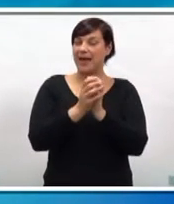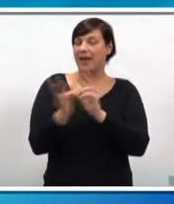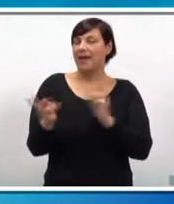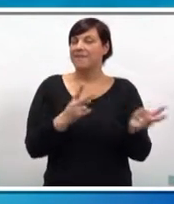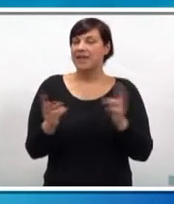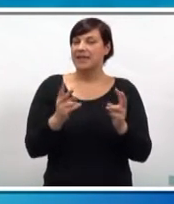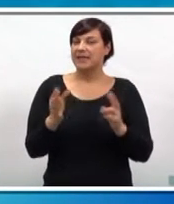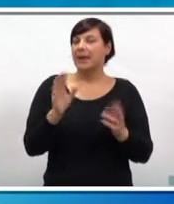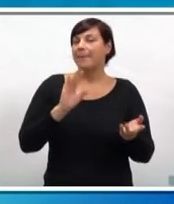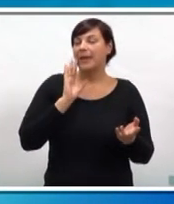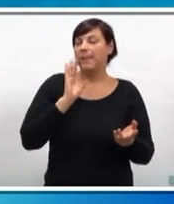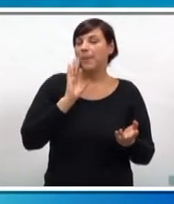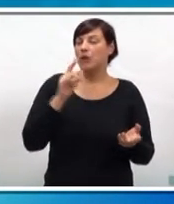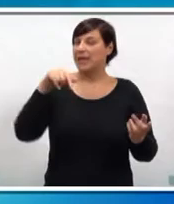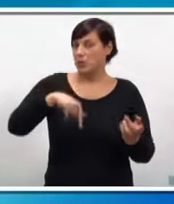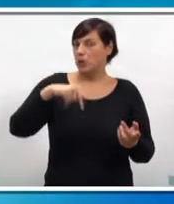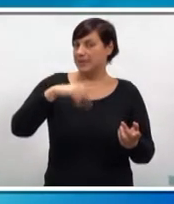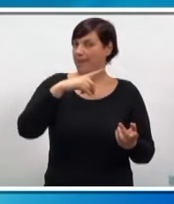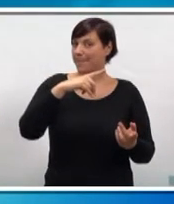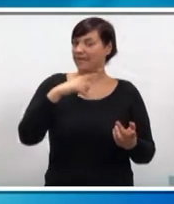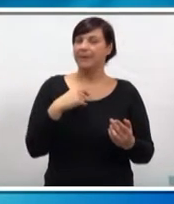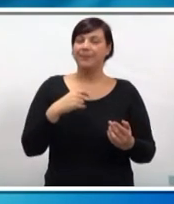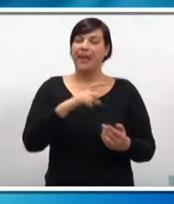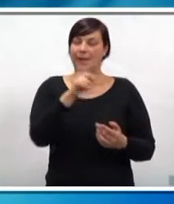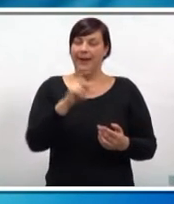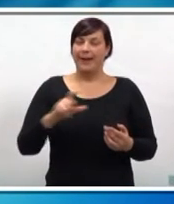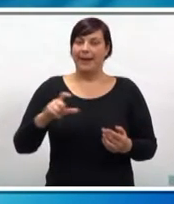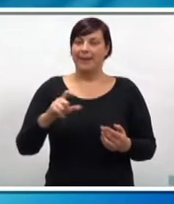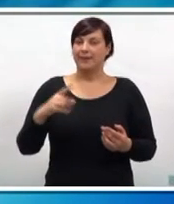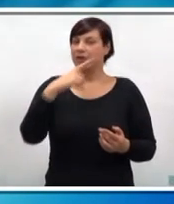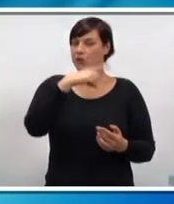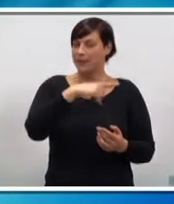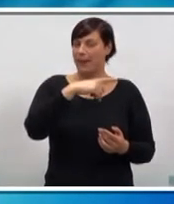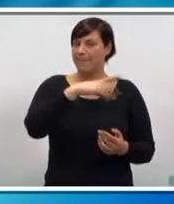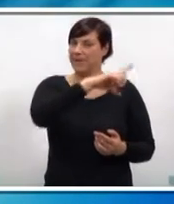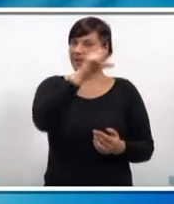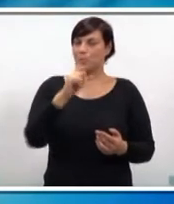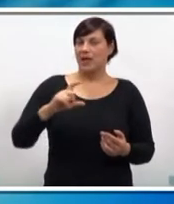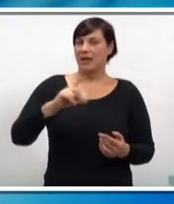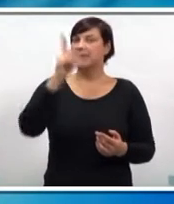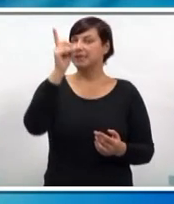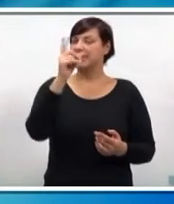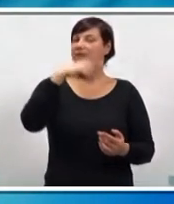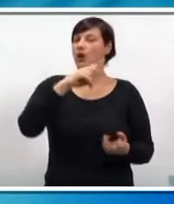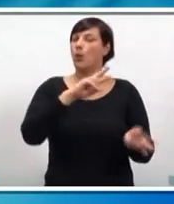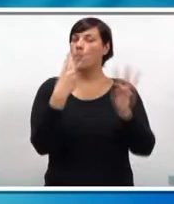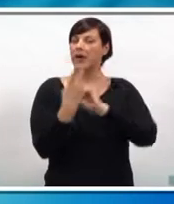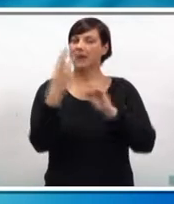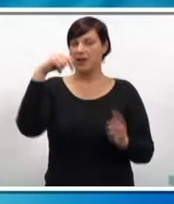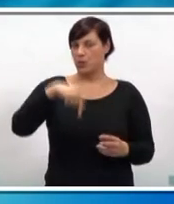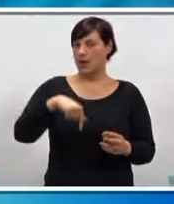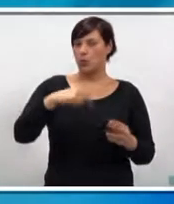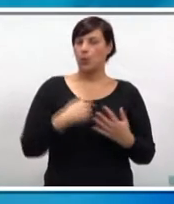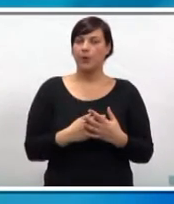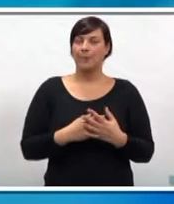Vjetar slab prije podne i umjeren jugozapadnji. Na Jadranu umjeren zapadnjak, u Dalmaciji i sjeverozapadnjak u okretanju na